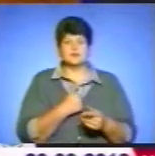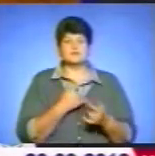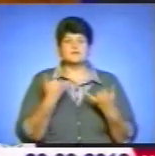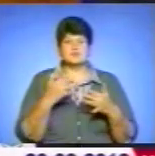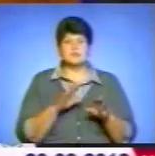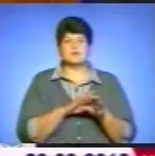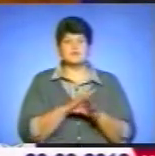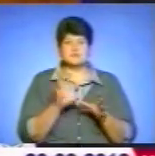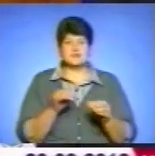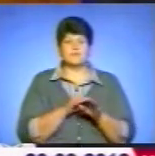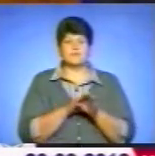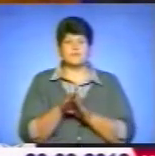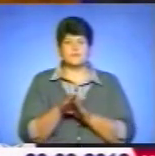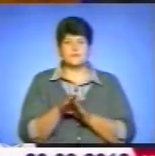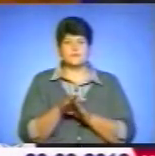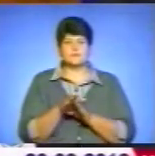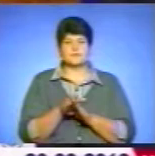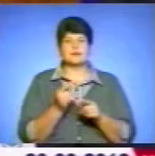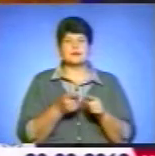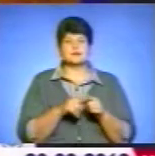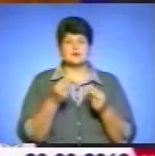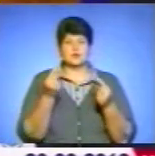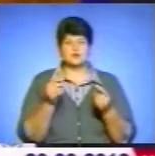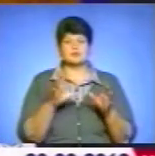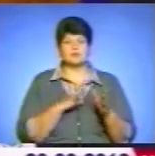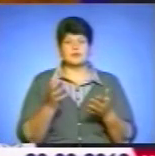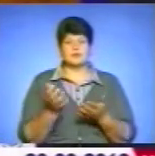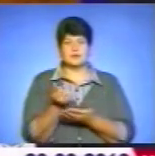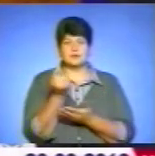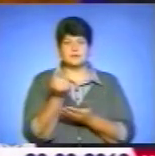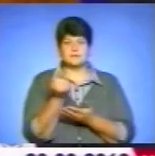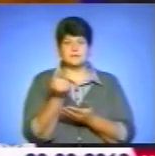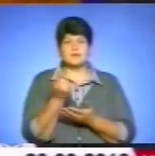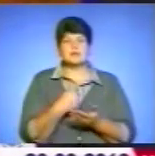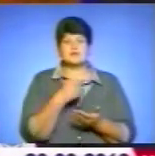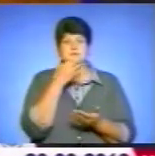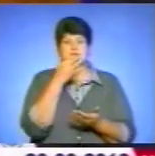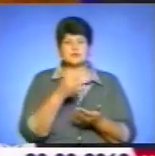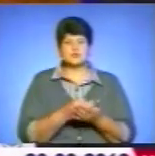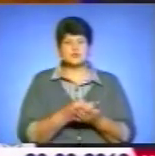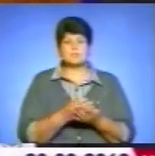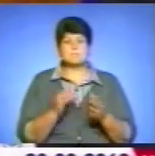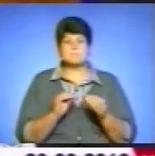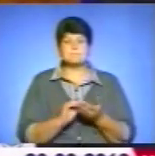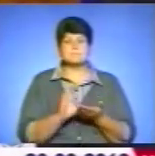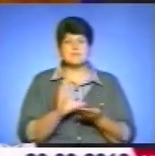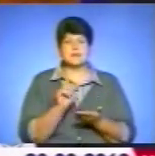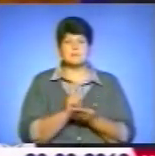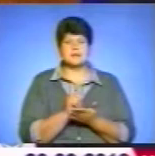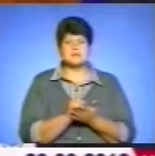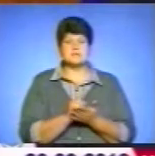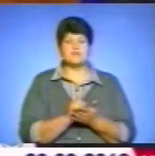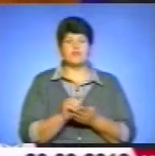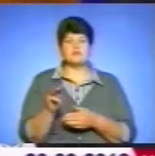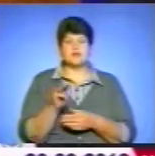виконані. І ці гроші були найдені. І я вам скажу, тільки підняти пенсії в травні місяці